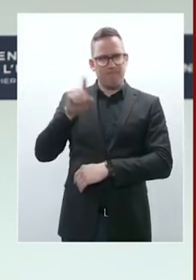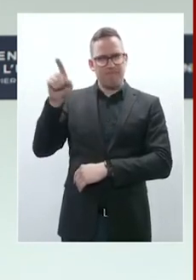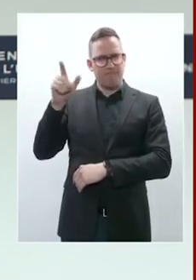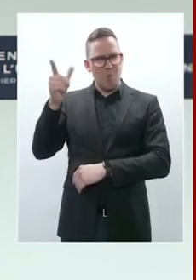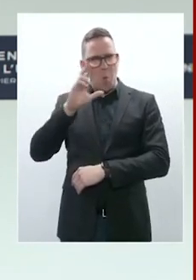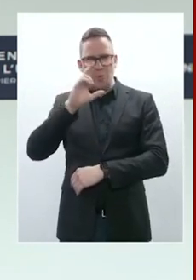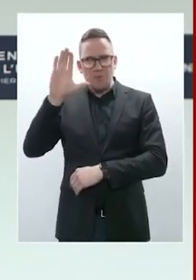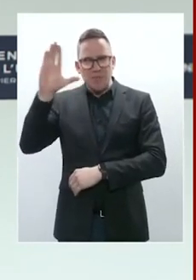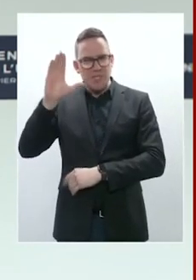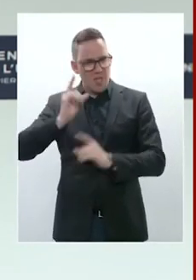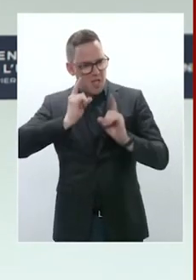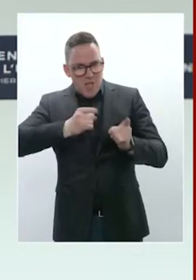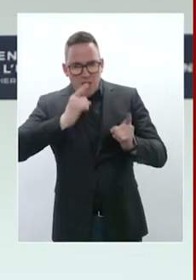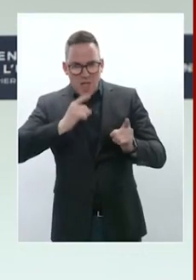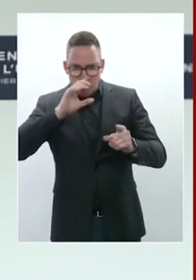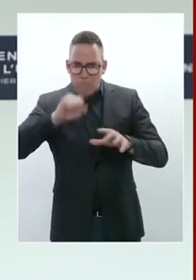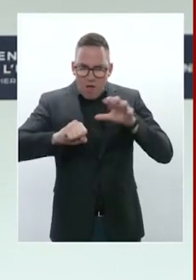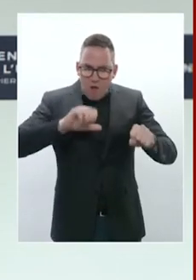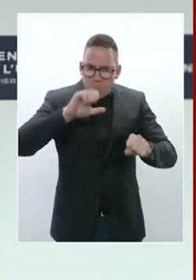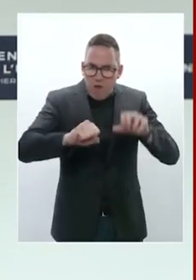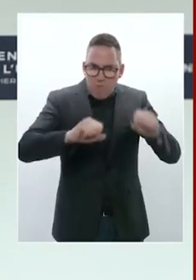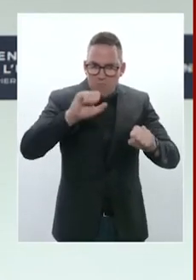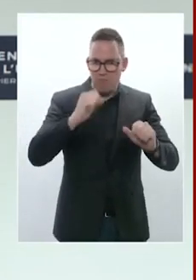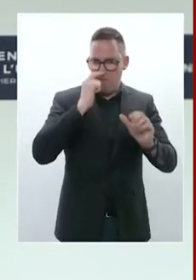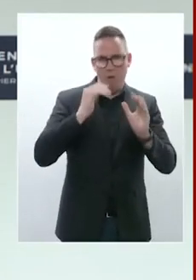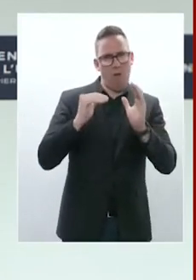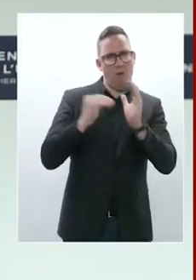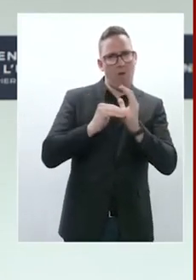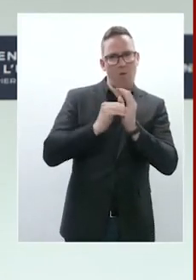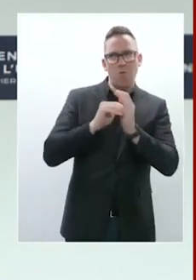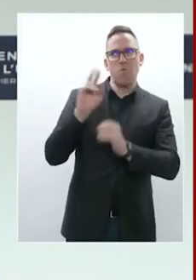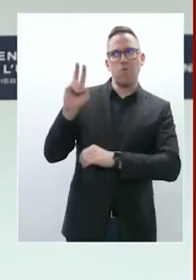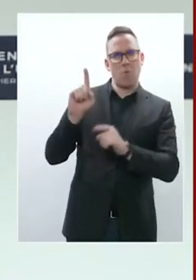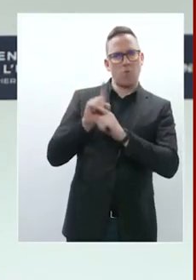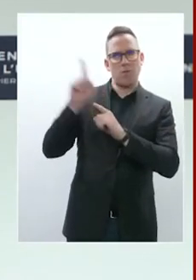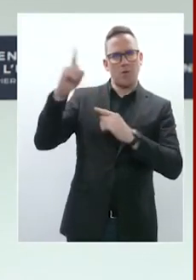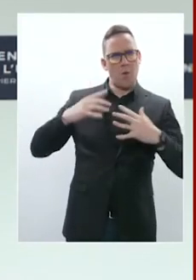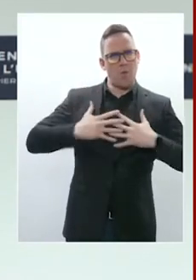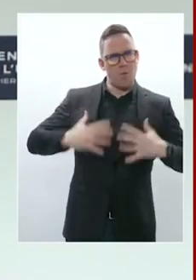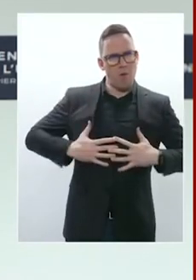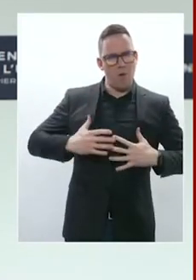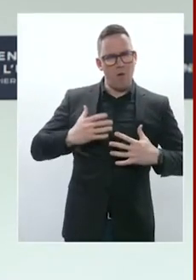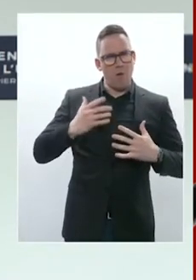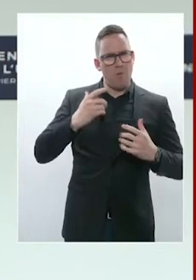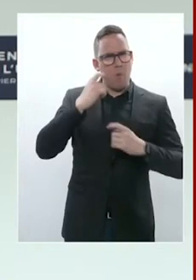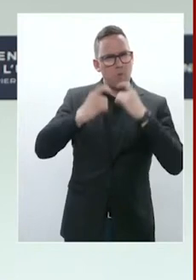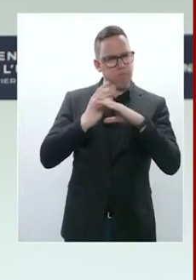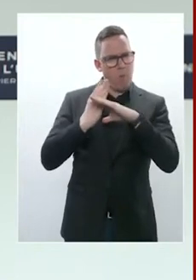territoriale et a adopté une attitude plus agressive, non seulement en Ukraine, mais contre nous tous en général.